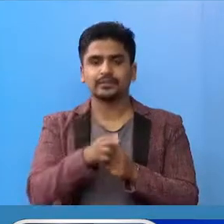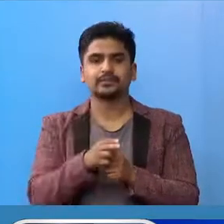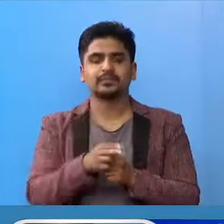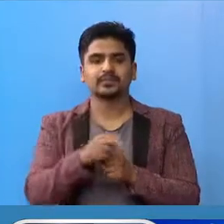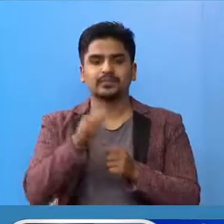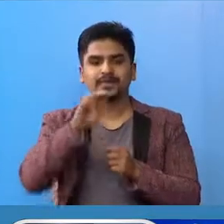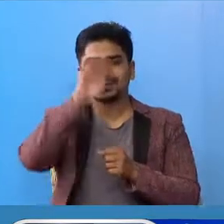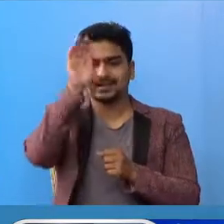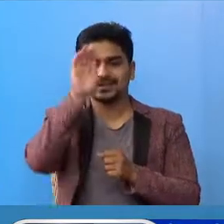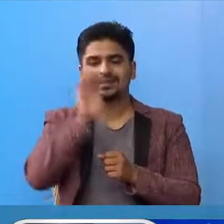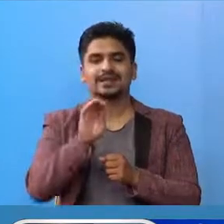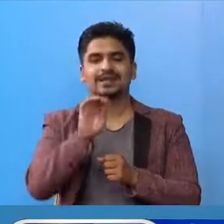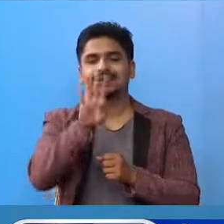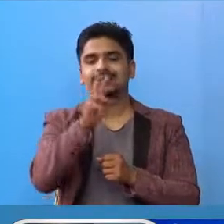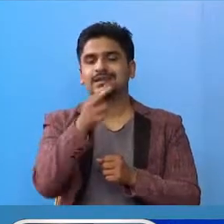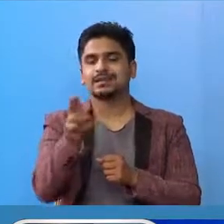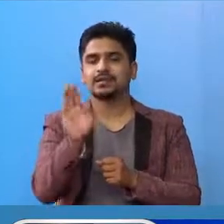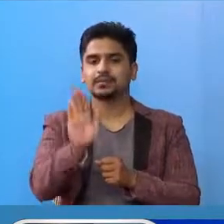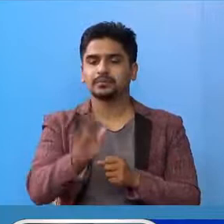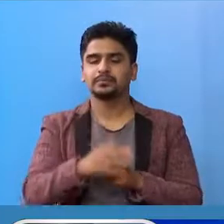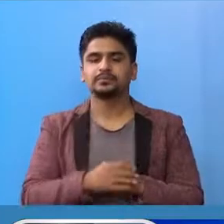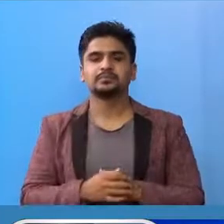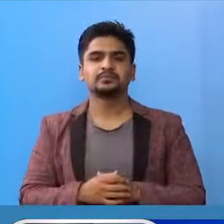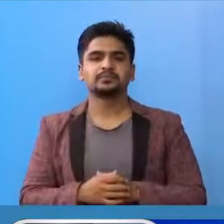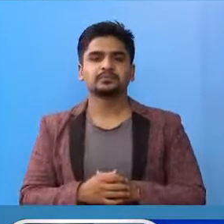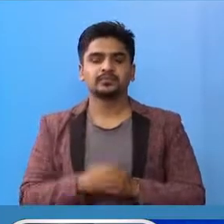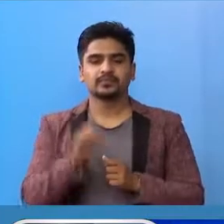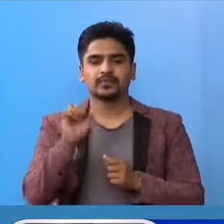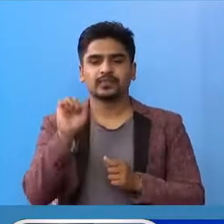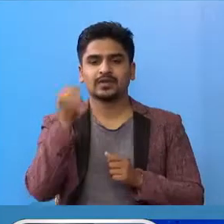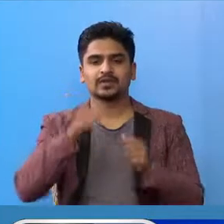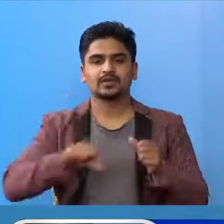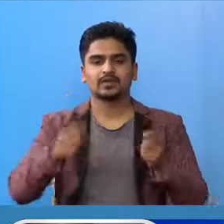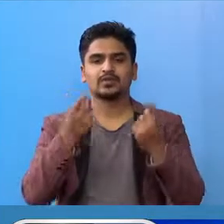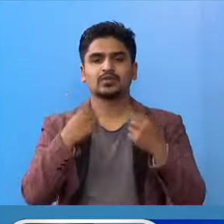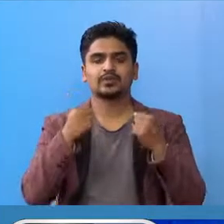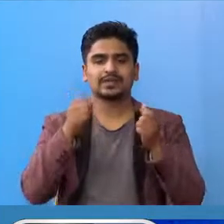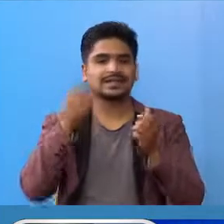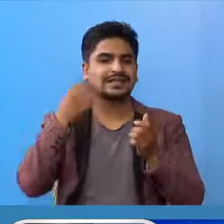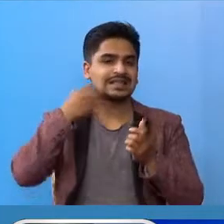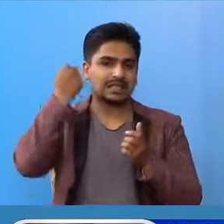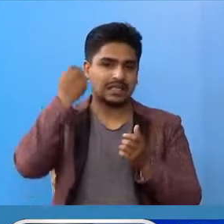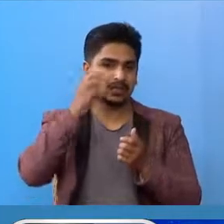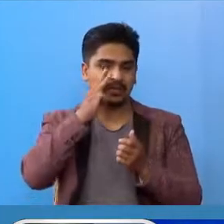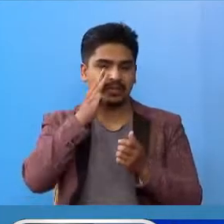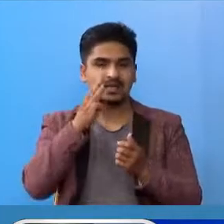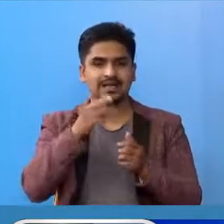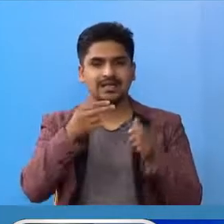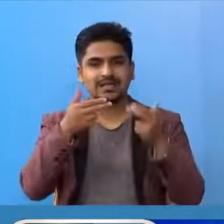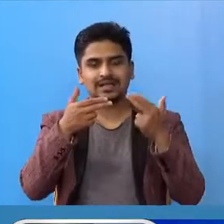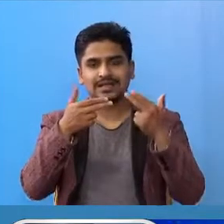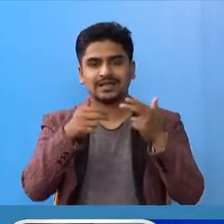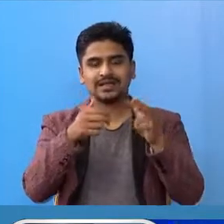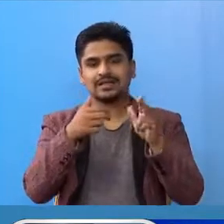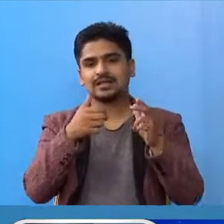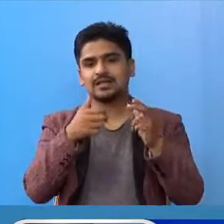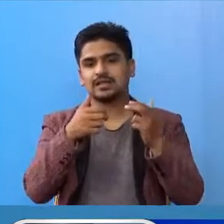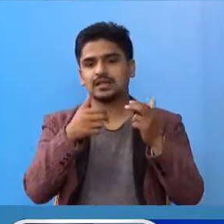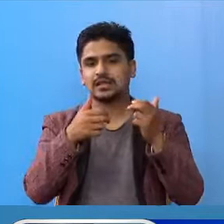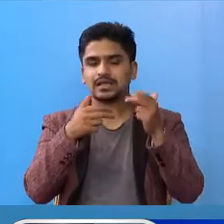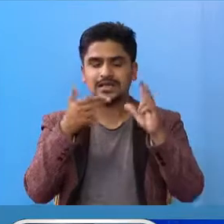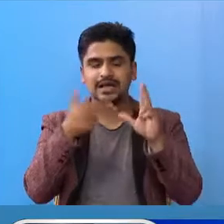रसी राह का चार जना हुनुँँचा। एस्तेई राह्टिय जनस्वास्थ पर्योक्साला टेकूमा धार्चुला का एक जना,